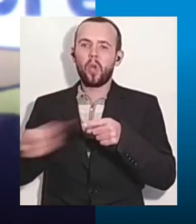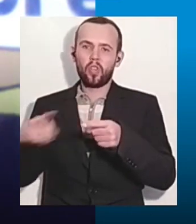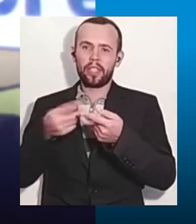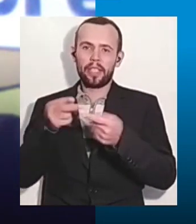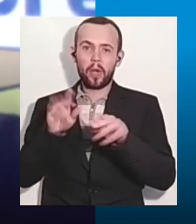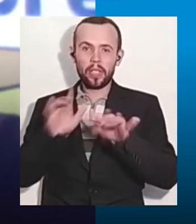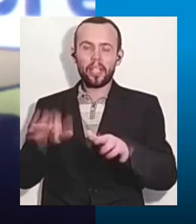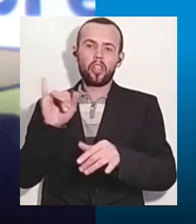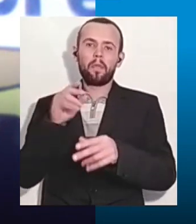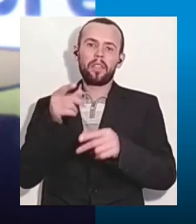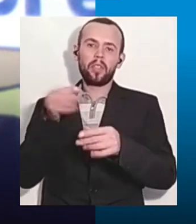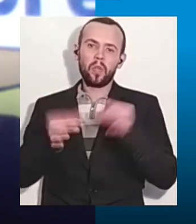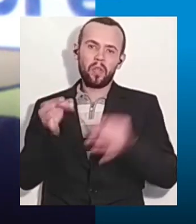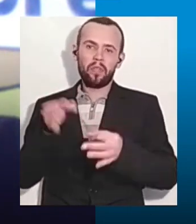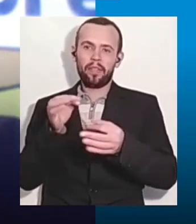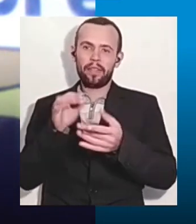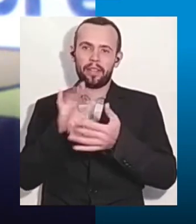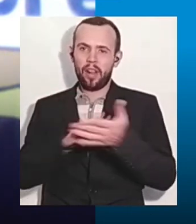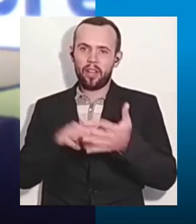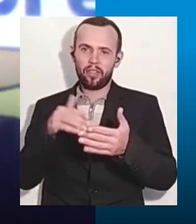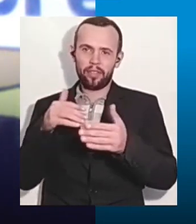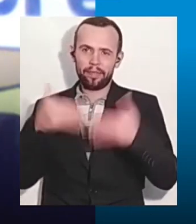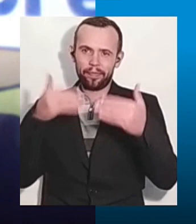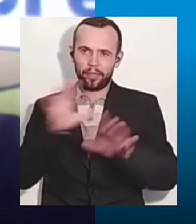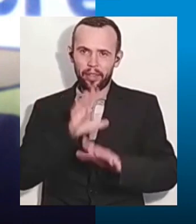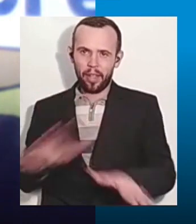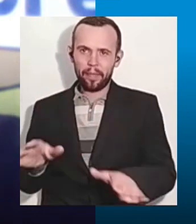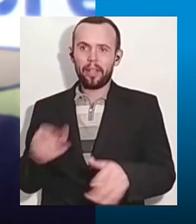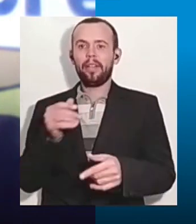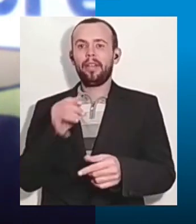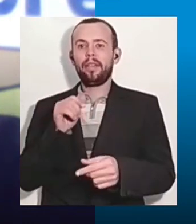в цю минуту, до нього застосовують фізичну силу.